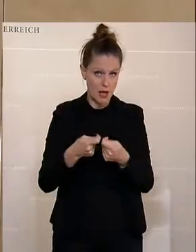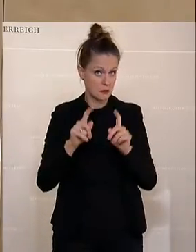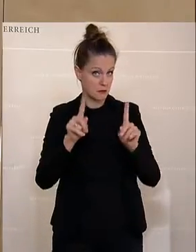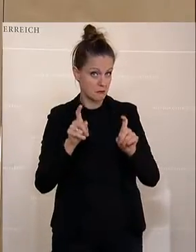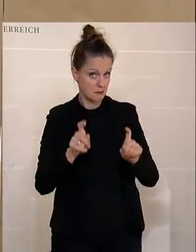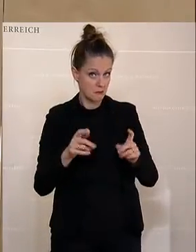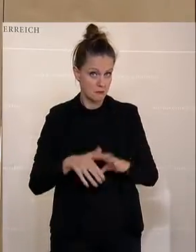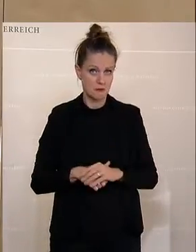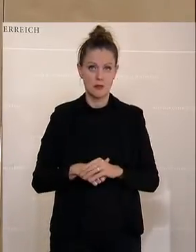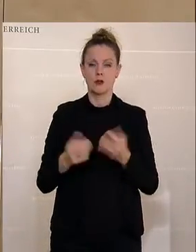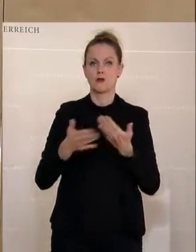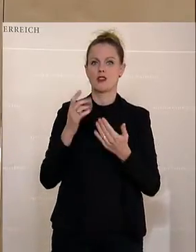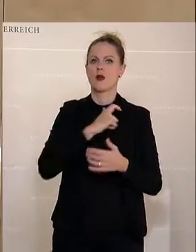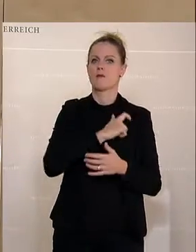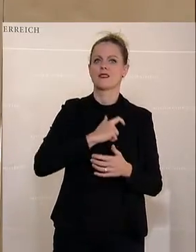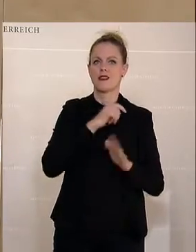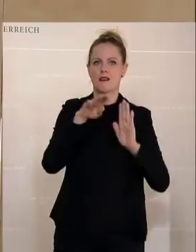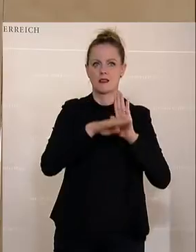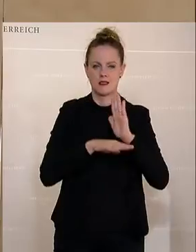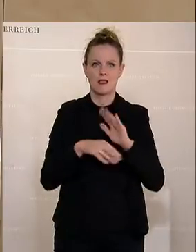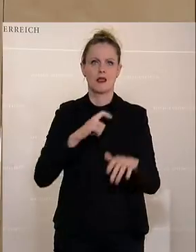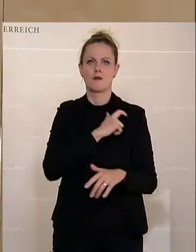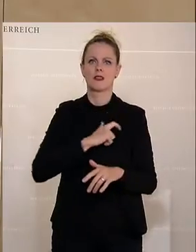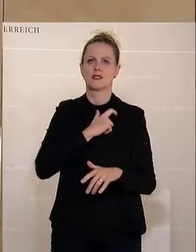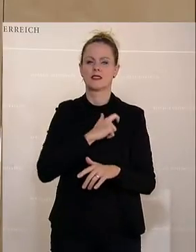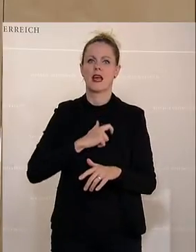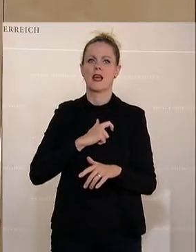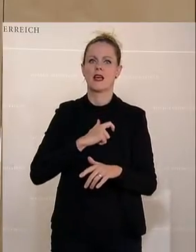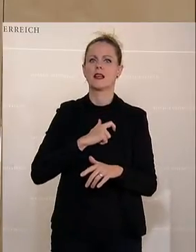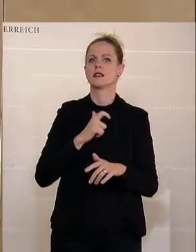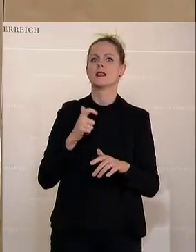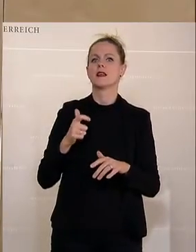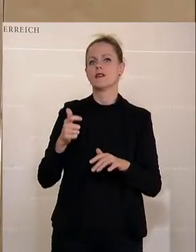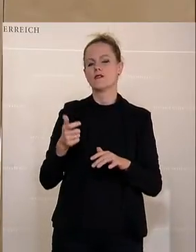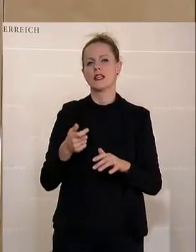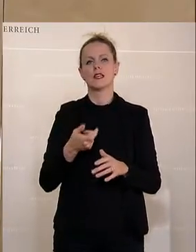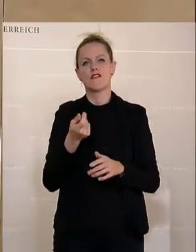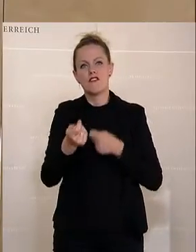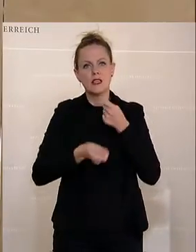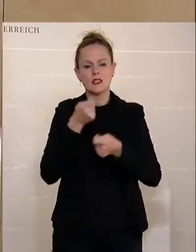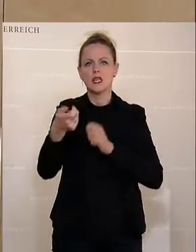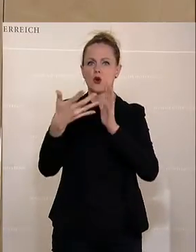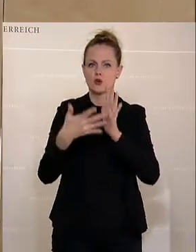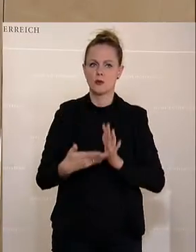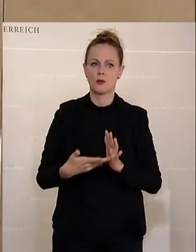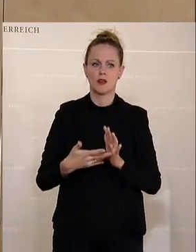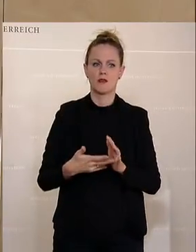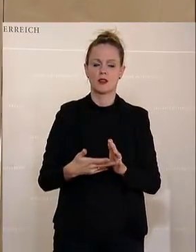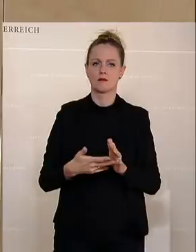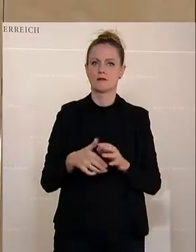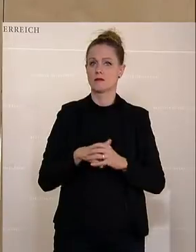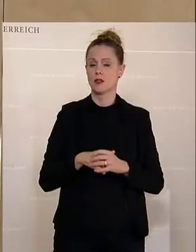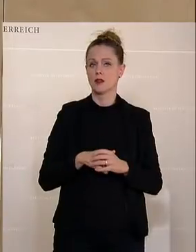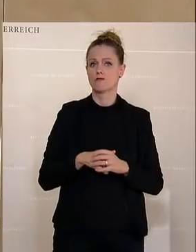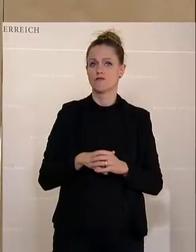Ich spreche da von Parteiengesetz, Parteienfinanzierungsüberprüfungen. Ich glaube, da muss man schon sehr genau hinschauen. Und das ist ein Appell an alle Kolleginnen und